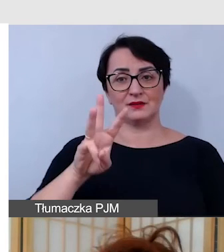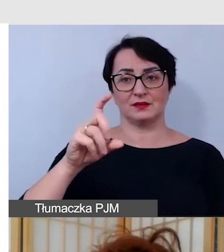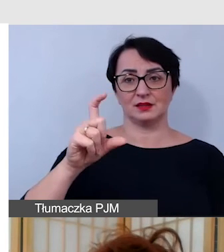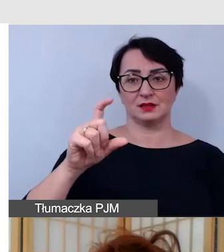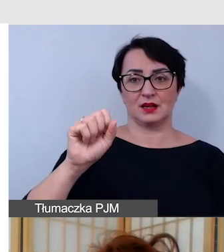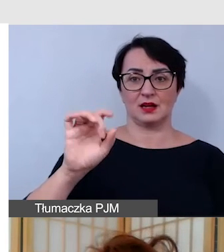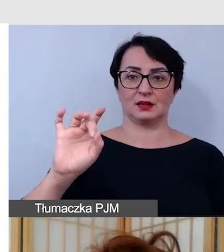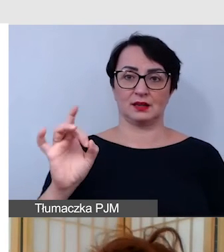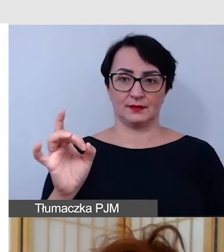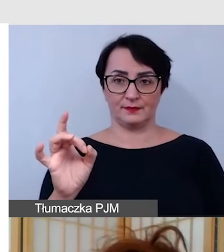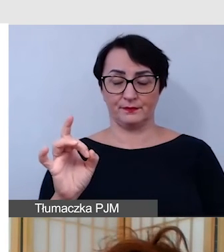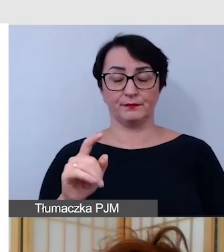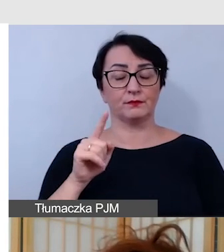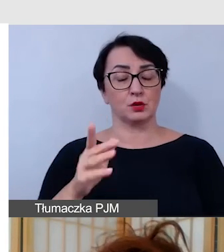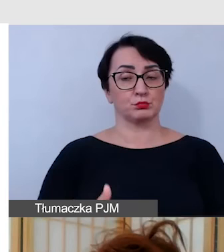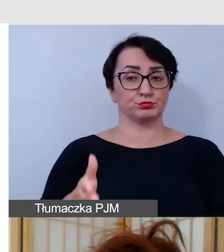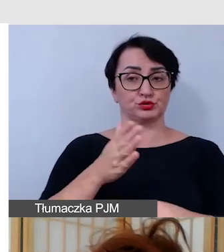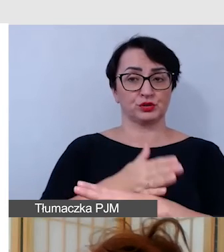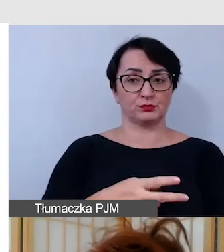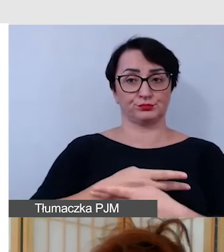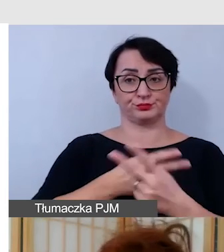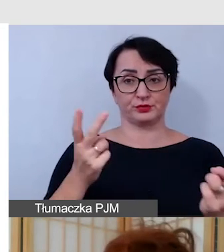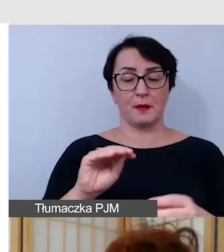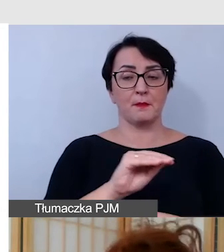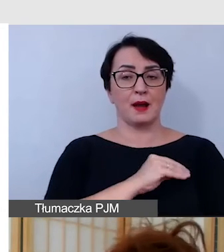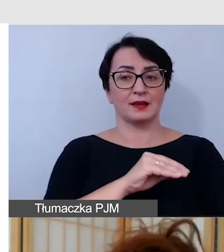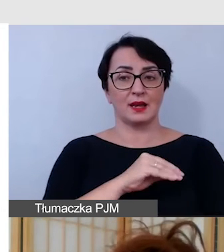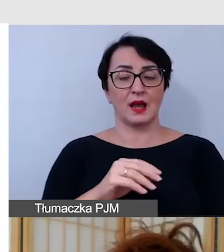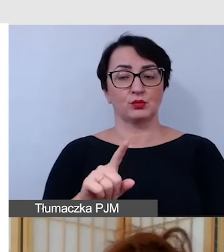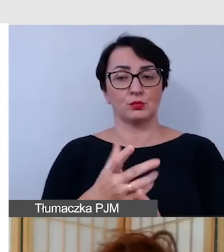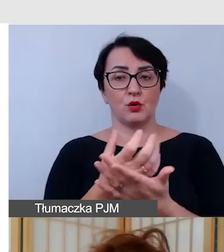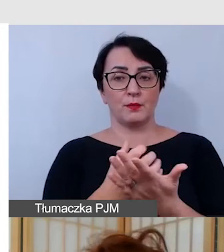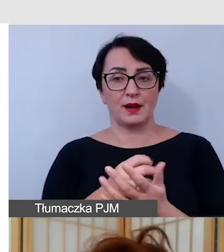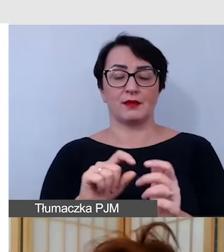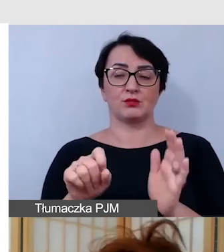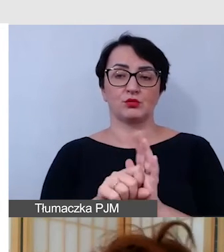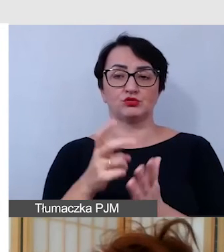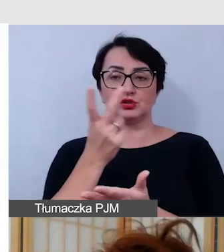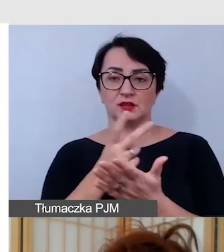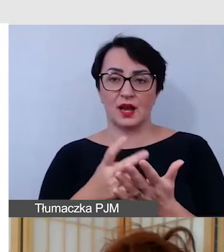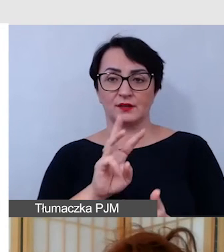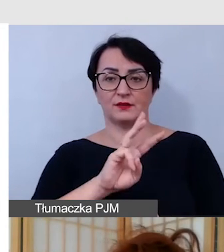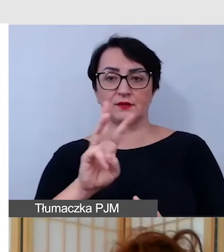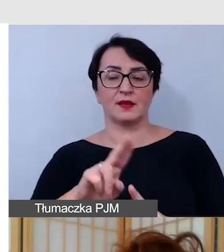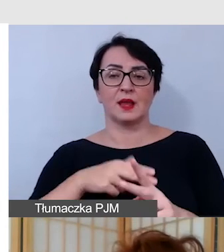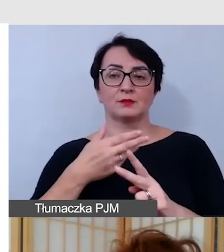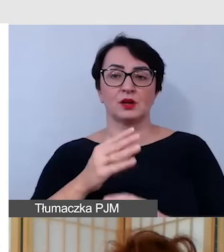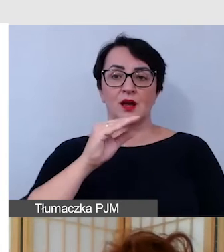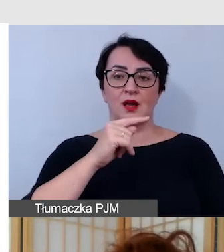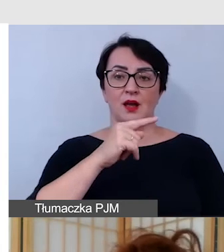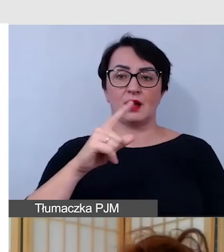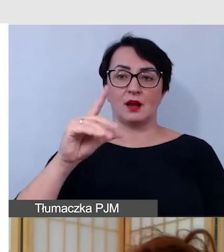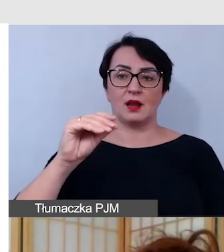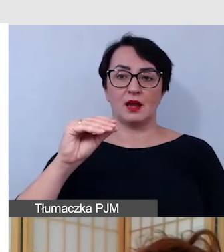iż przed umieszczeniem tego typu materiałów do pobrania czy do czytania na naszej stronie, na przykład na platformie e-learningowej